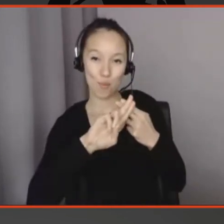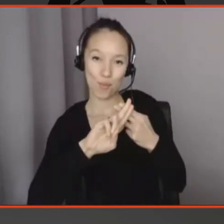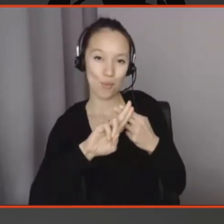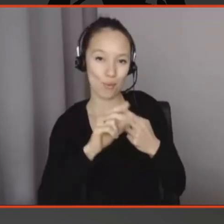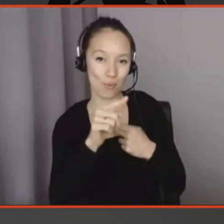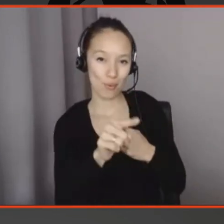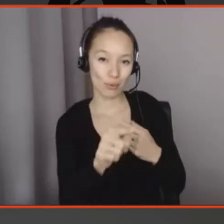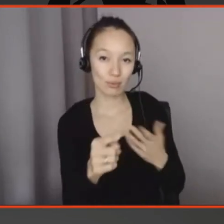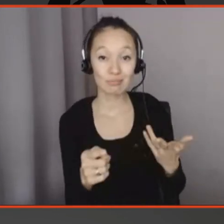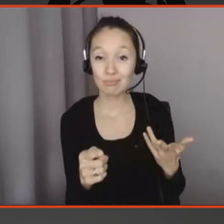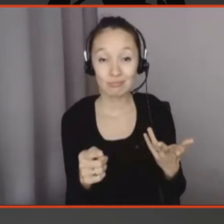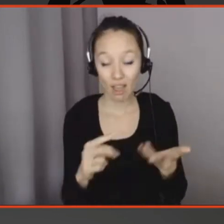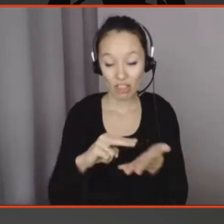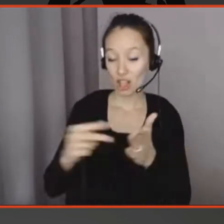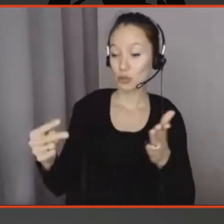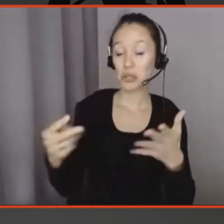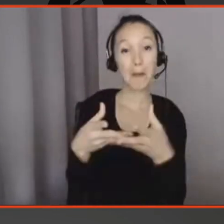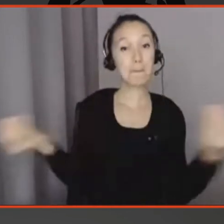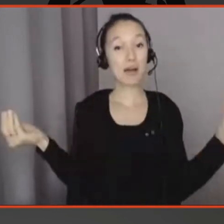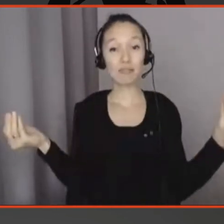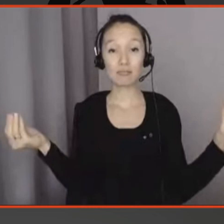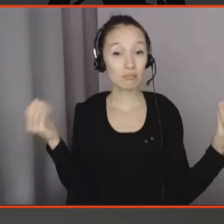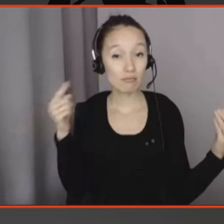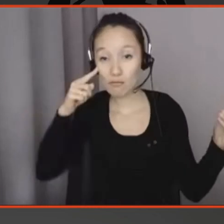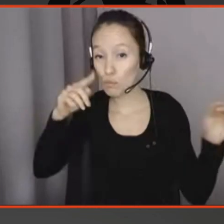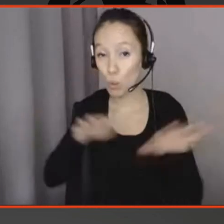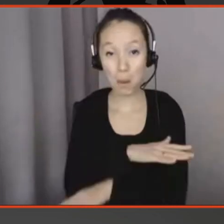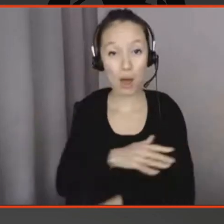faisons disparaître la technologie comme ça, on ne la voit plus et ça ira mieux